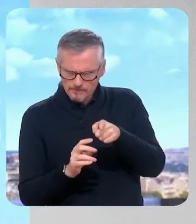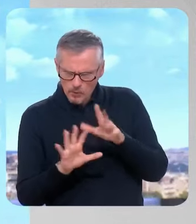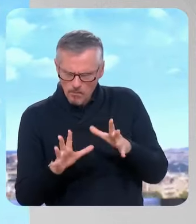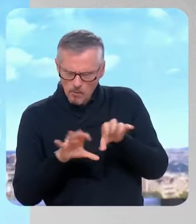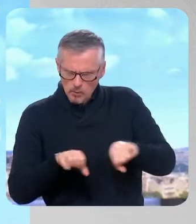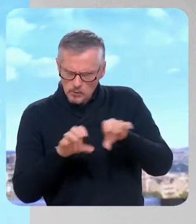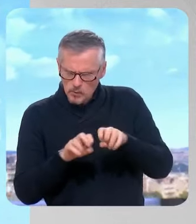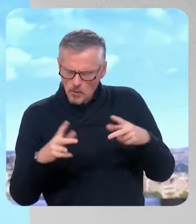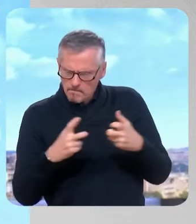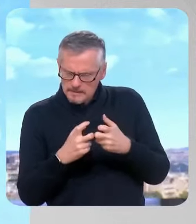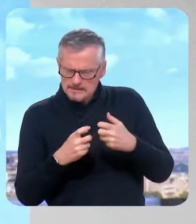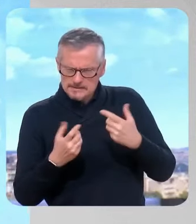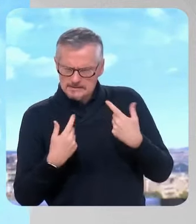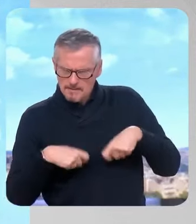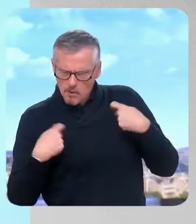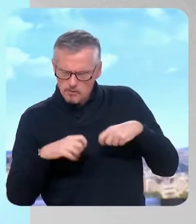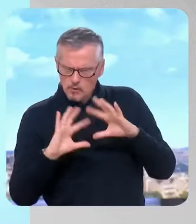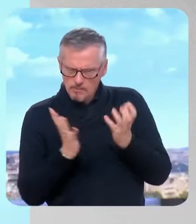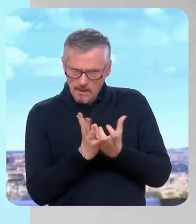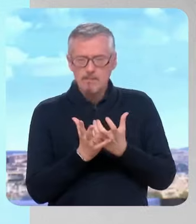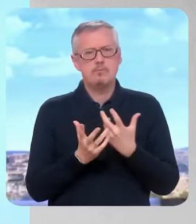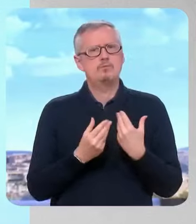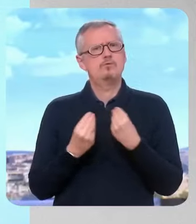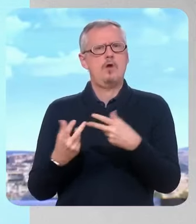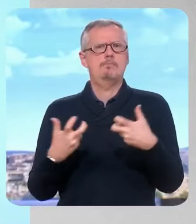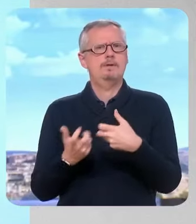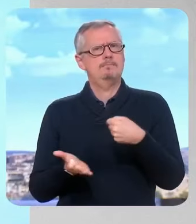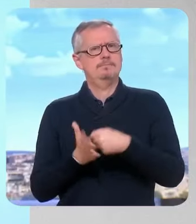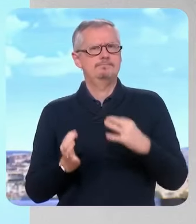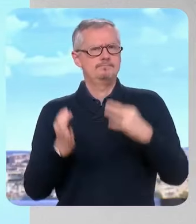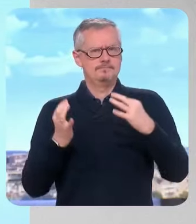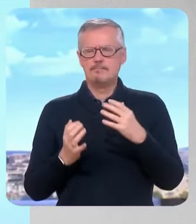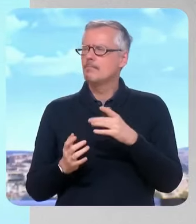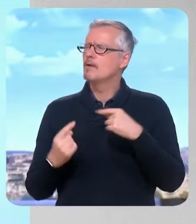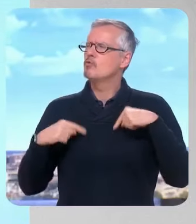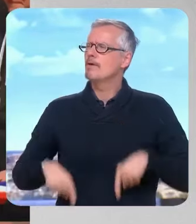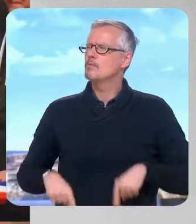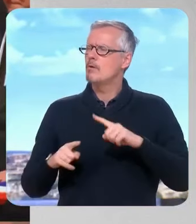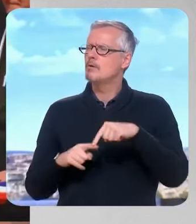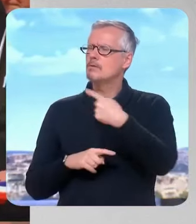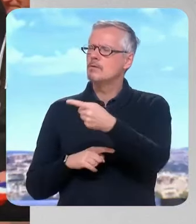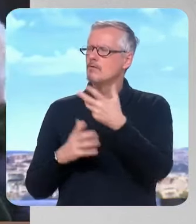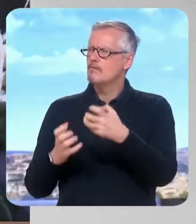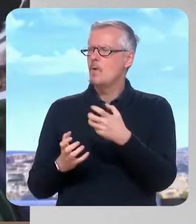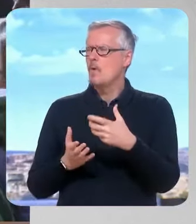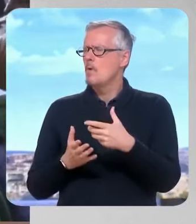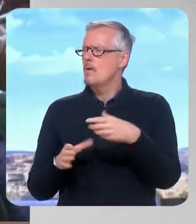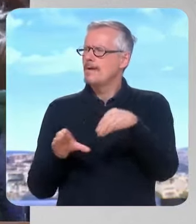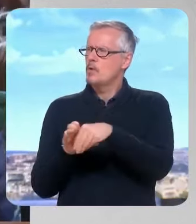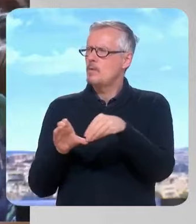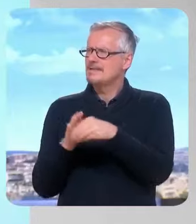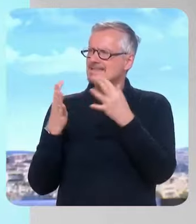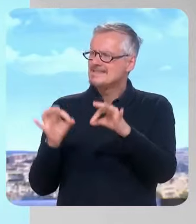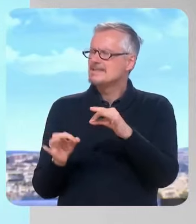à partir de là qu construise le prix par la marche en avant. Le gouvernement cherche à nouveau 10 milliards d'économies supplémentaires à faire dès cette année.-ce que ça veut dire qu n aura plus un centime d'aides